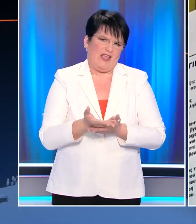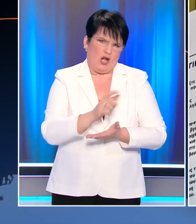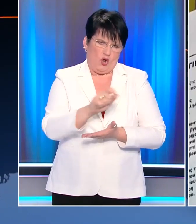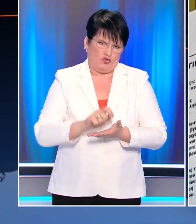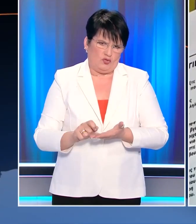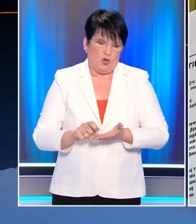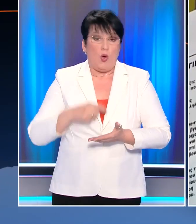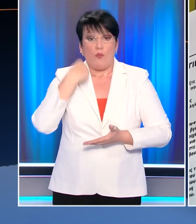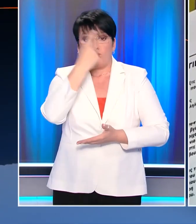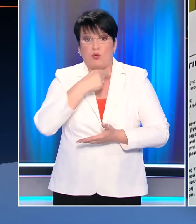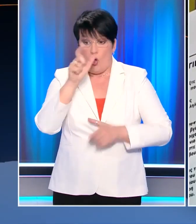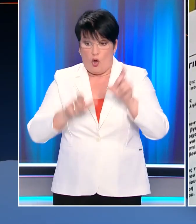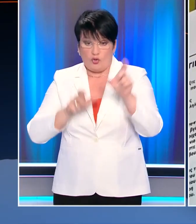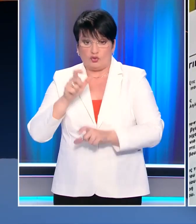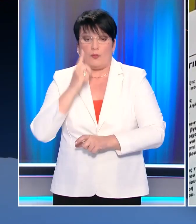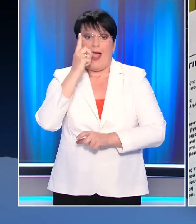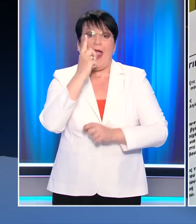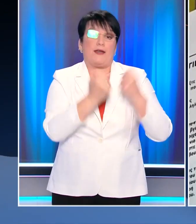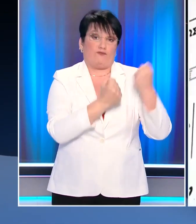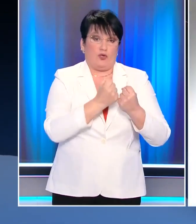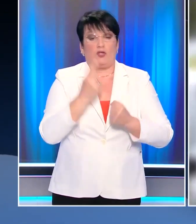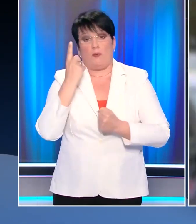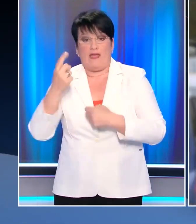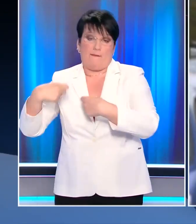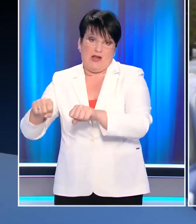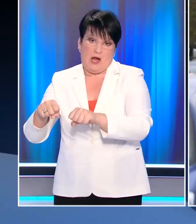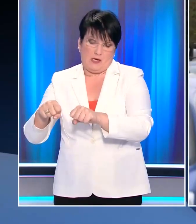Κάθε φυσικό πρόσωπο μπορεί να δηλώσει μόνο ένα όχημα η μοτοσυκλέτα.